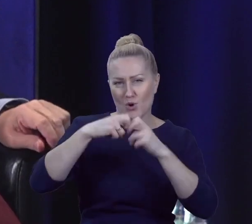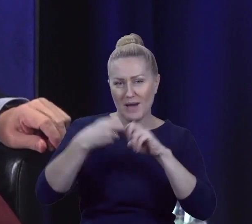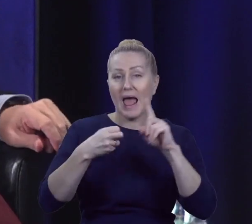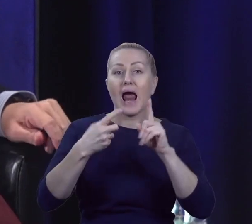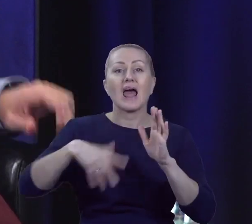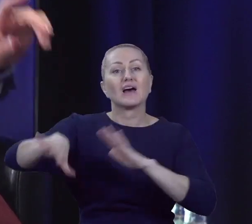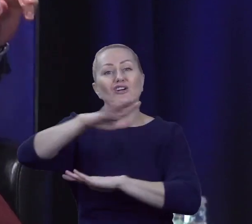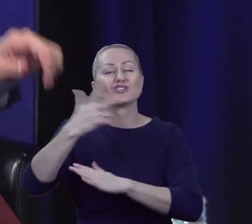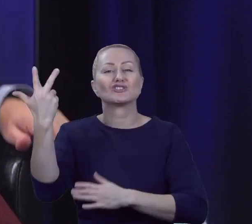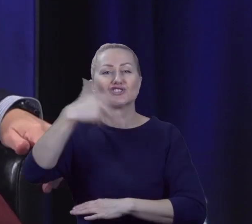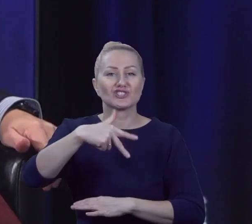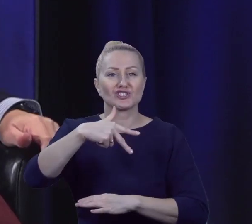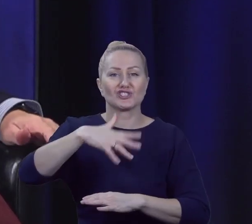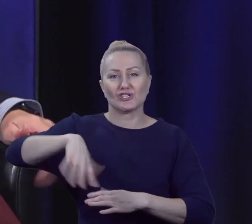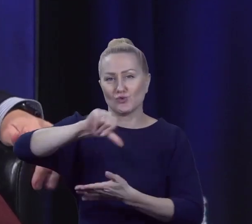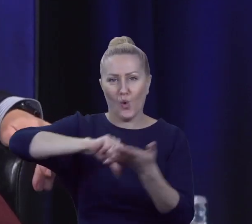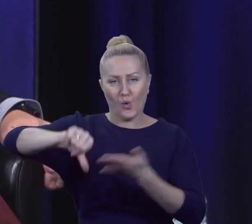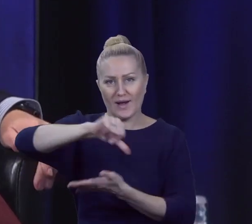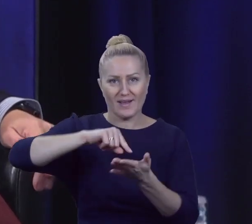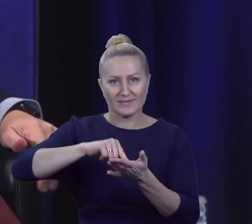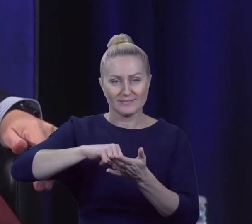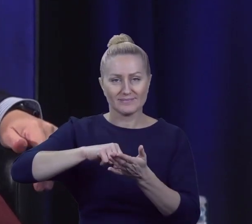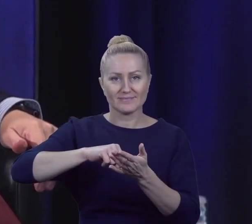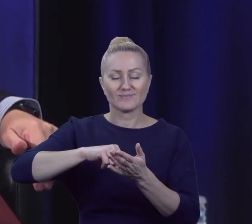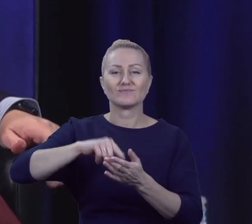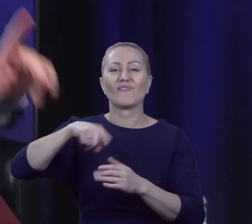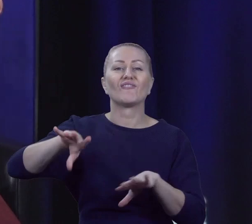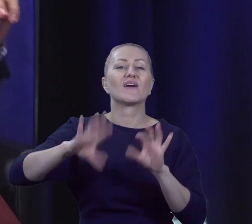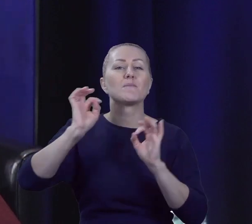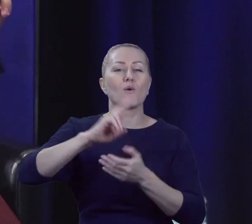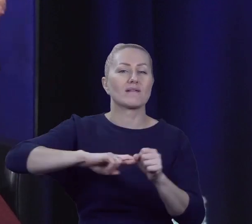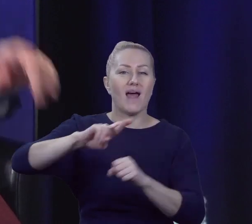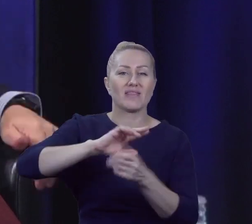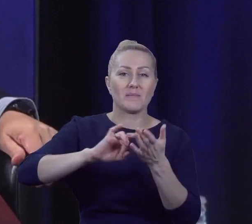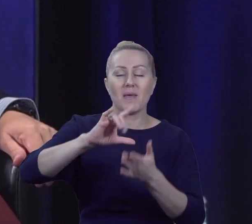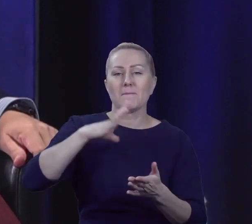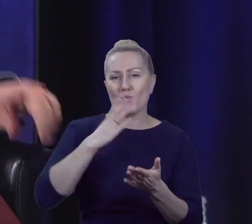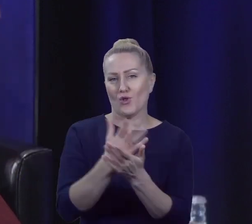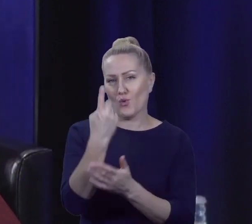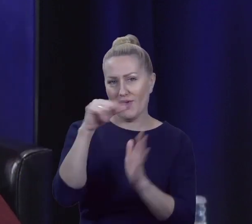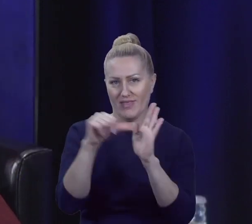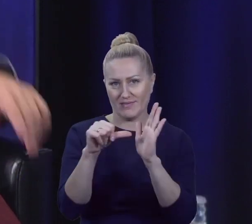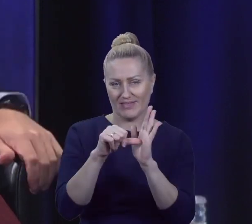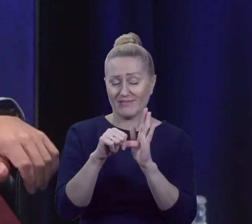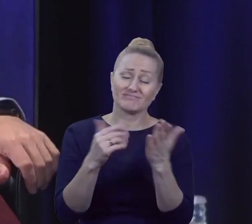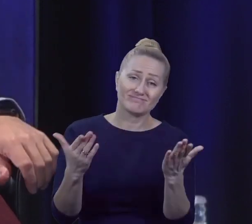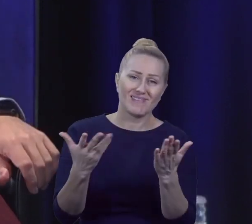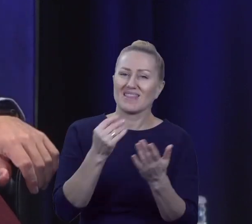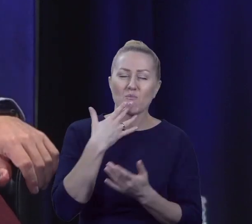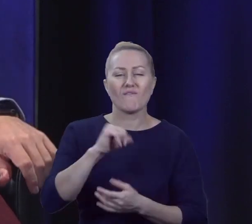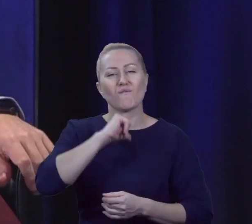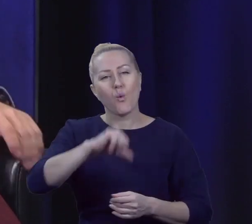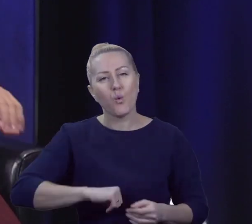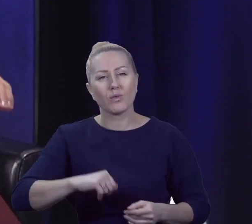okręgów w wyborach do rad gmin był tylko jeden kandydat. Już nie mówię o wójtach, burmistrzach,